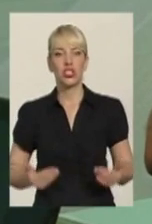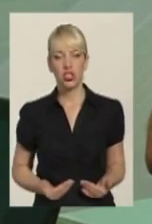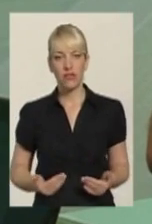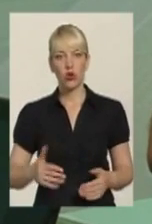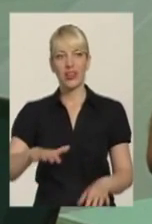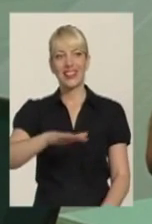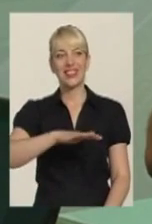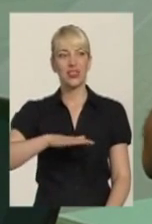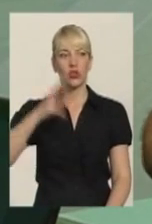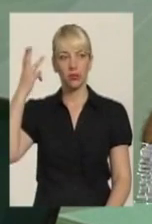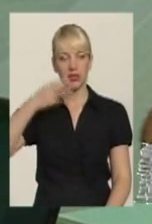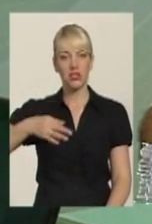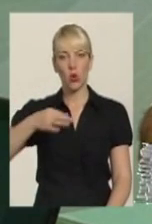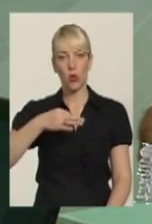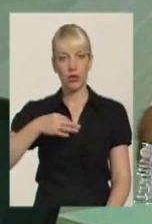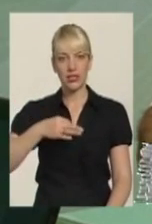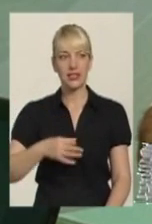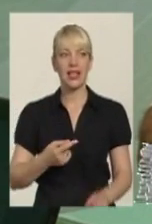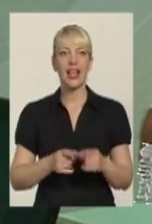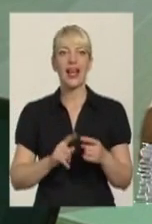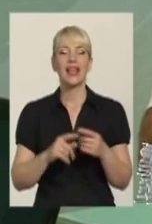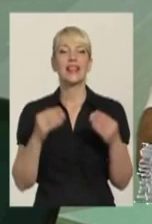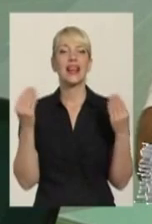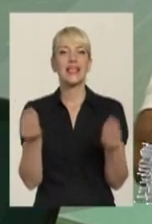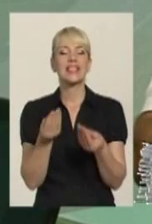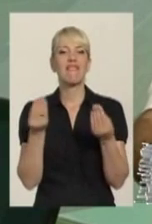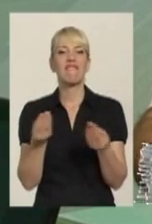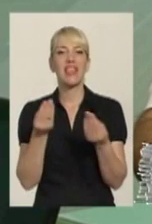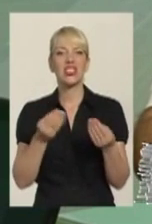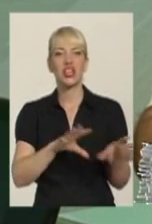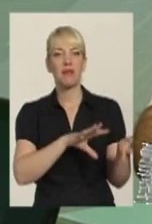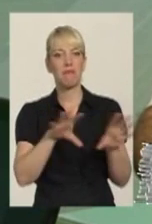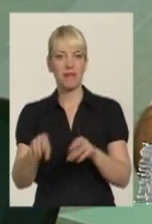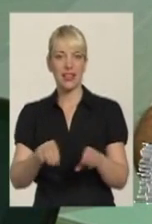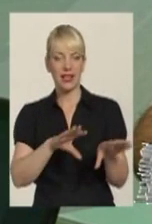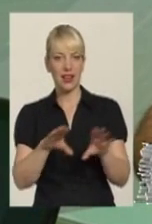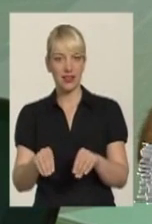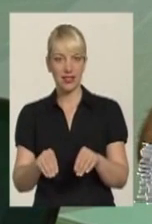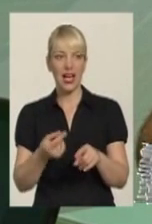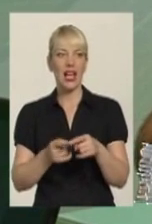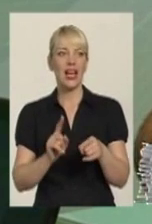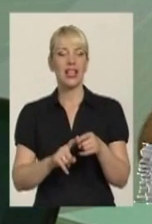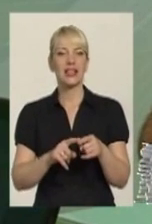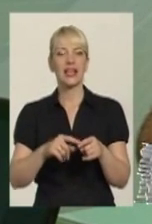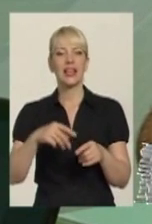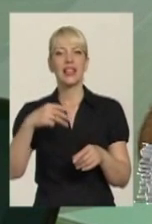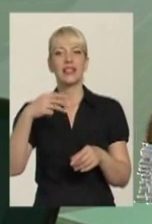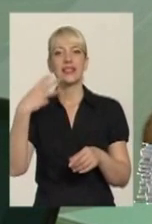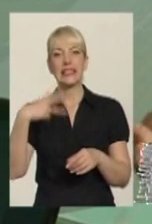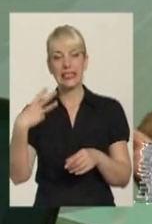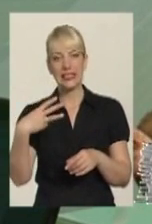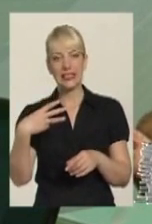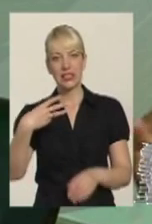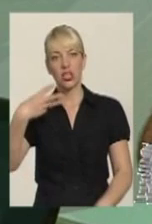області. Вони свежі емігранти, скажімо так, емігранти останніх 30-40